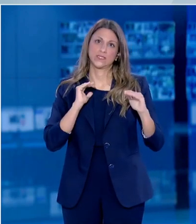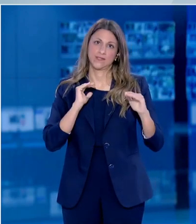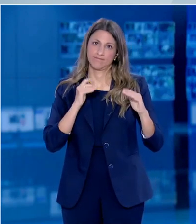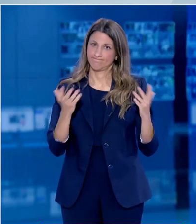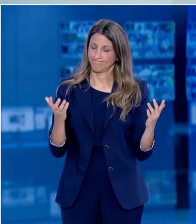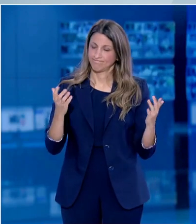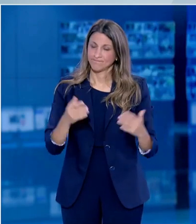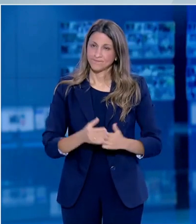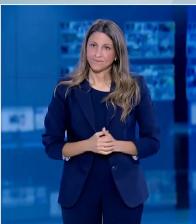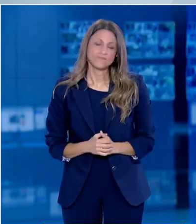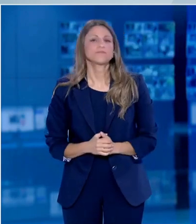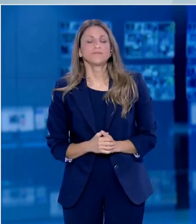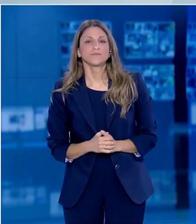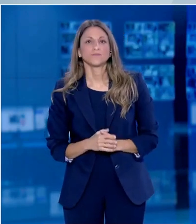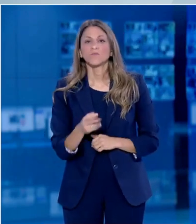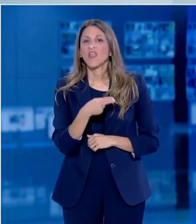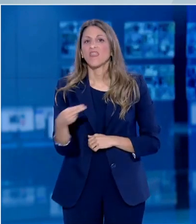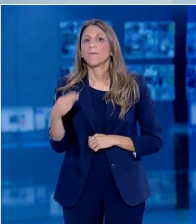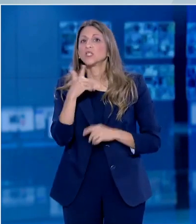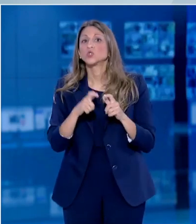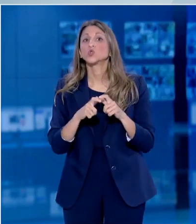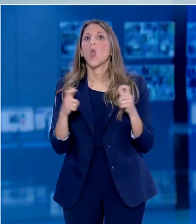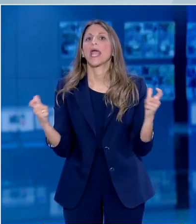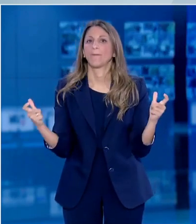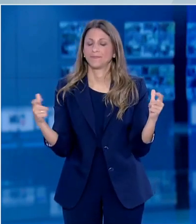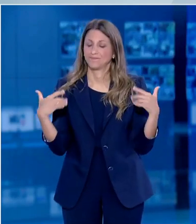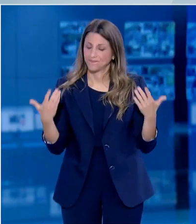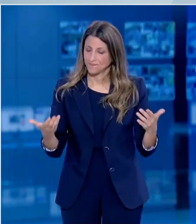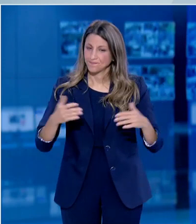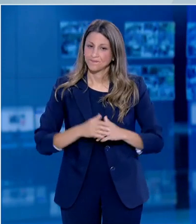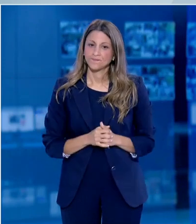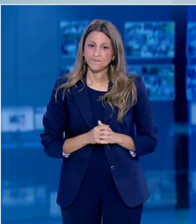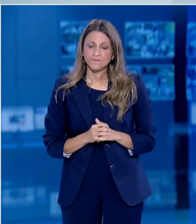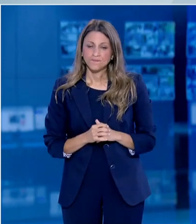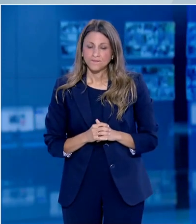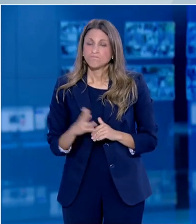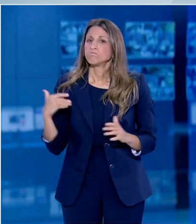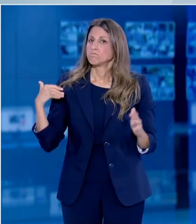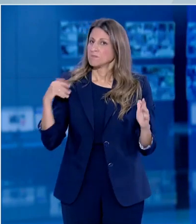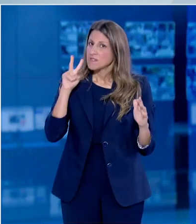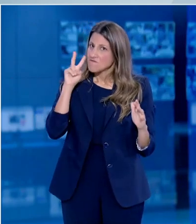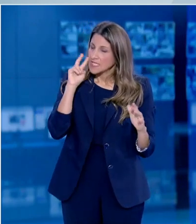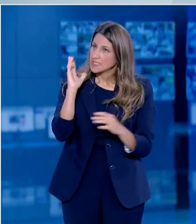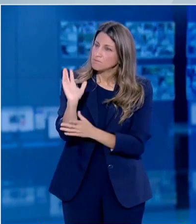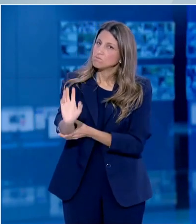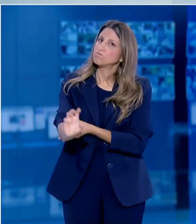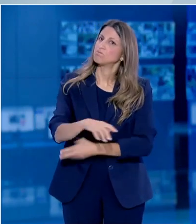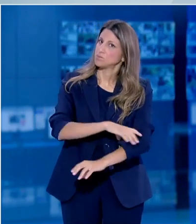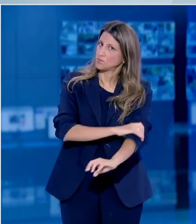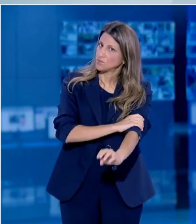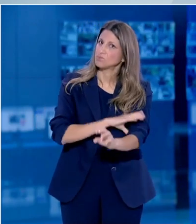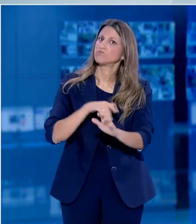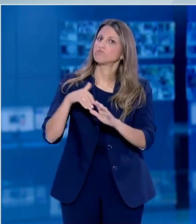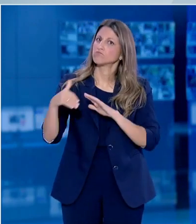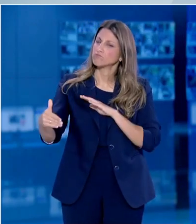συμμετοχή. Σχετικά με τα σχολεία. Τα περισσότερα επιστημονικά δεδομένα φαίνεται να δείχνουν πως υπήρξε κάποιο